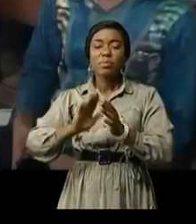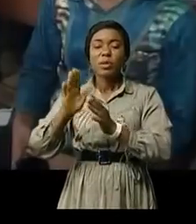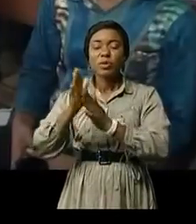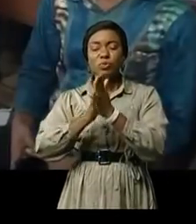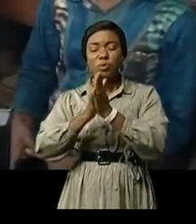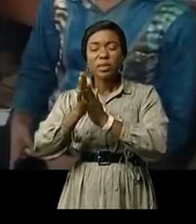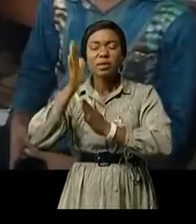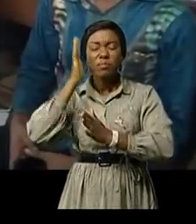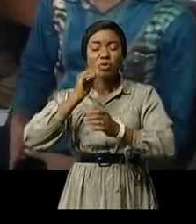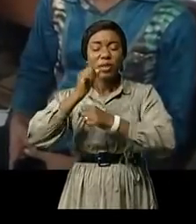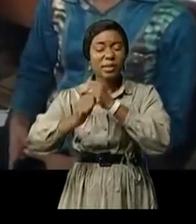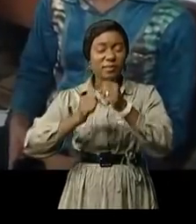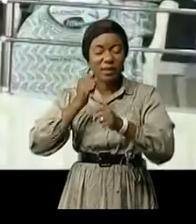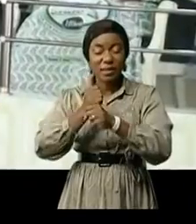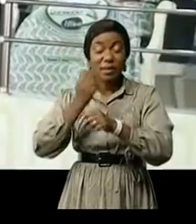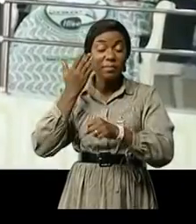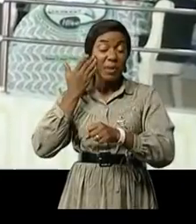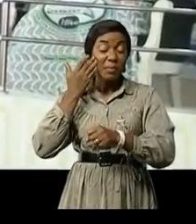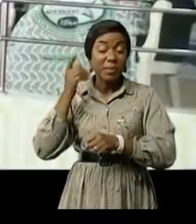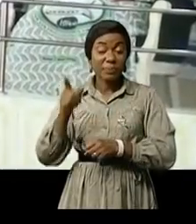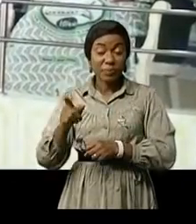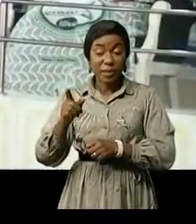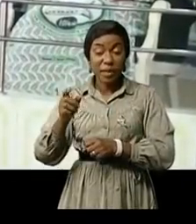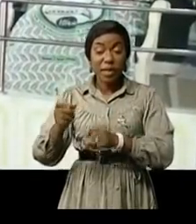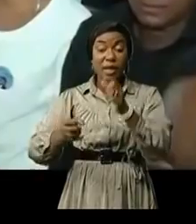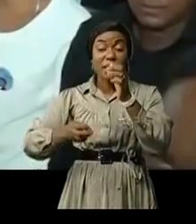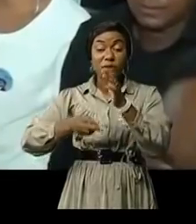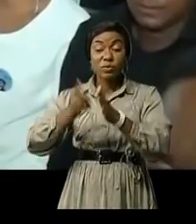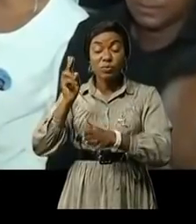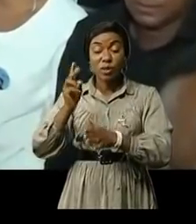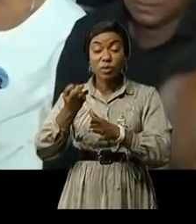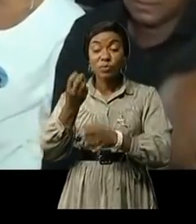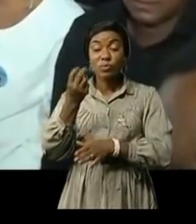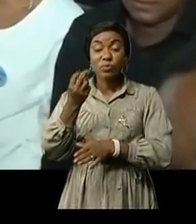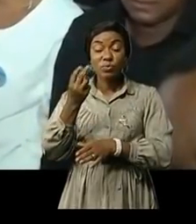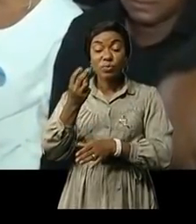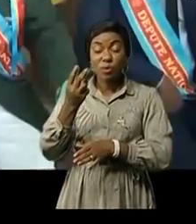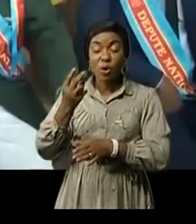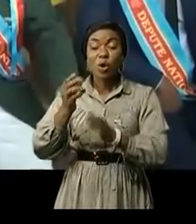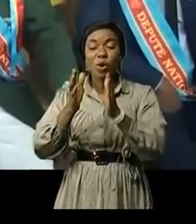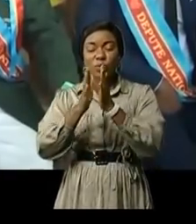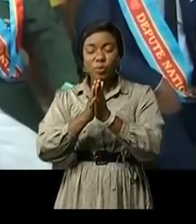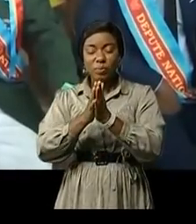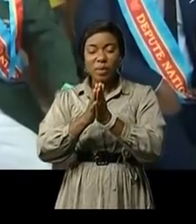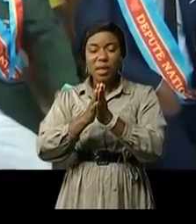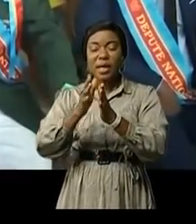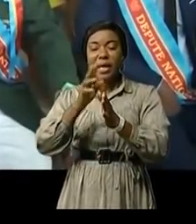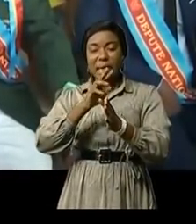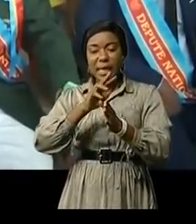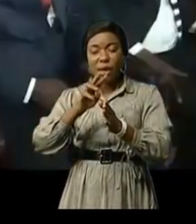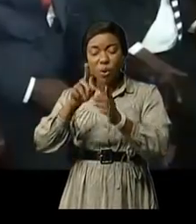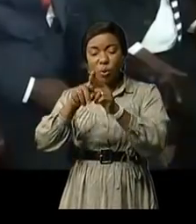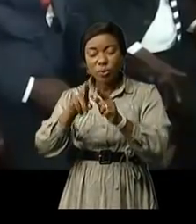à papa Kimbangu Kiangani C'est le 12 octobre 1951 que les prophètes Simo Kimbangu avaient rendu l'âme à la prison de